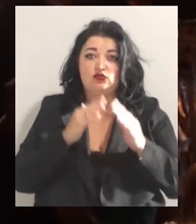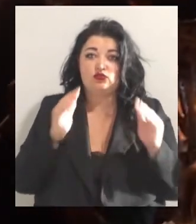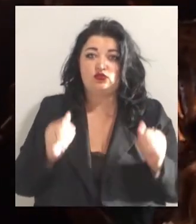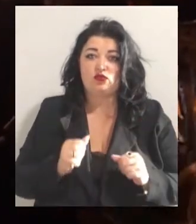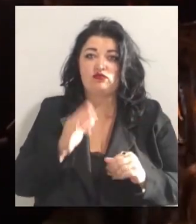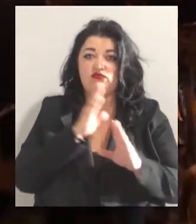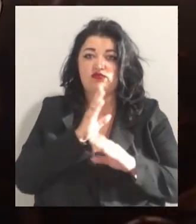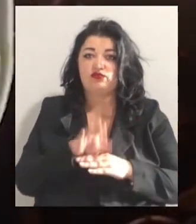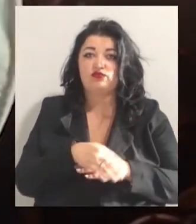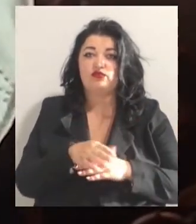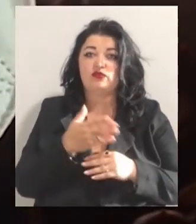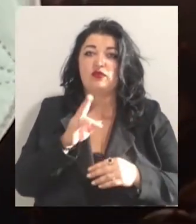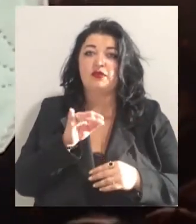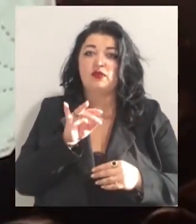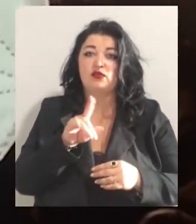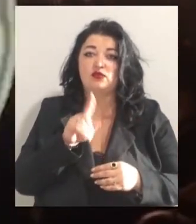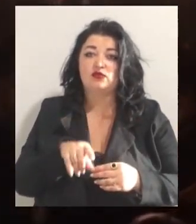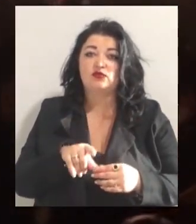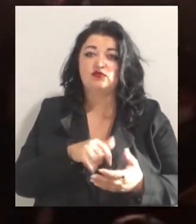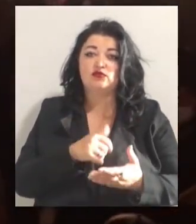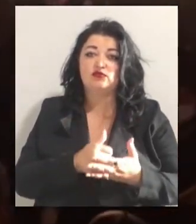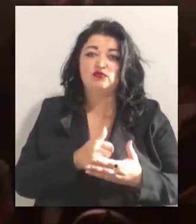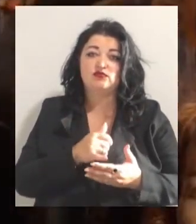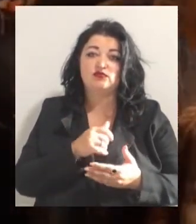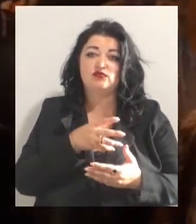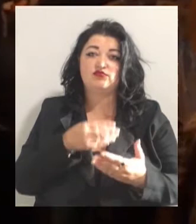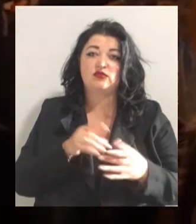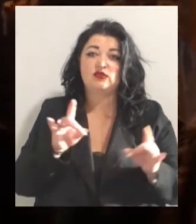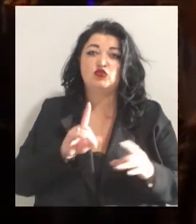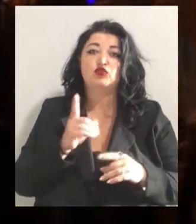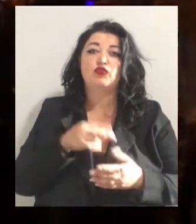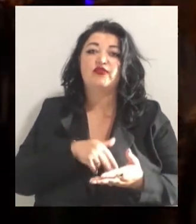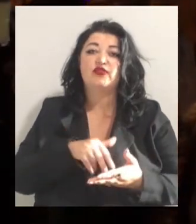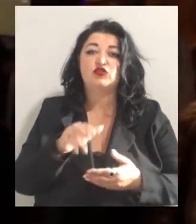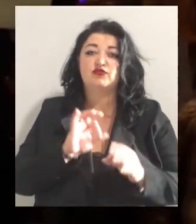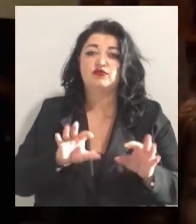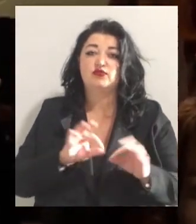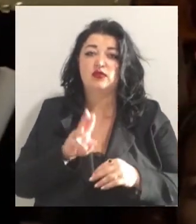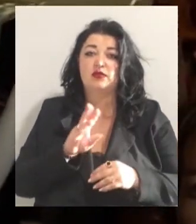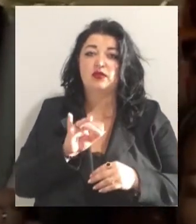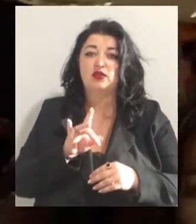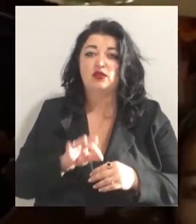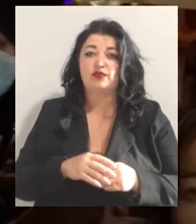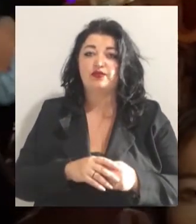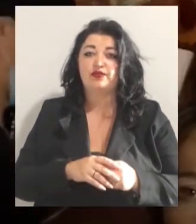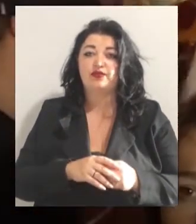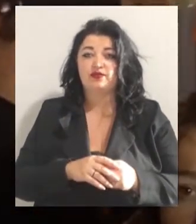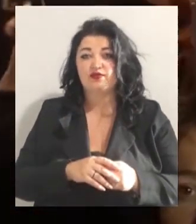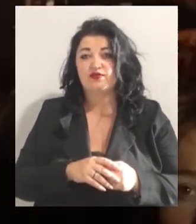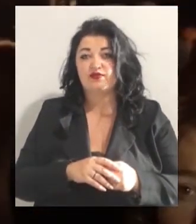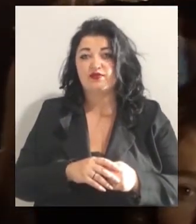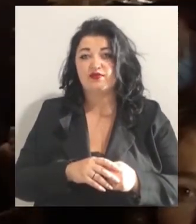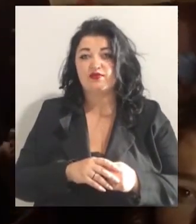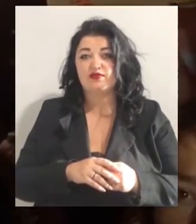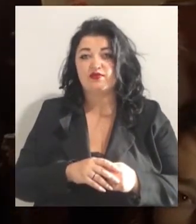кухарем в одному з ресторанів. Розповів, чому вирішив доєднатися до акції. Ти розвитував на сезон після карантину, і